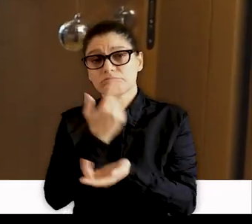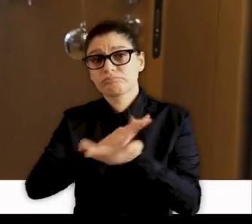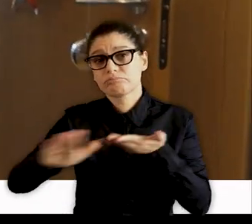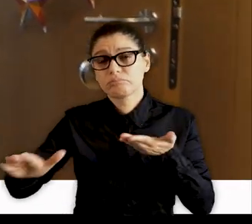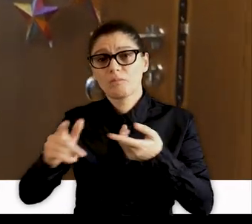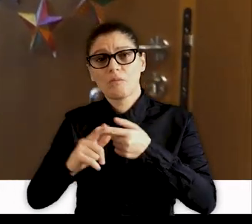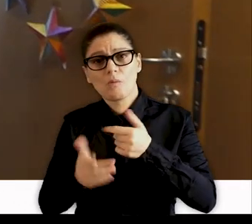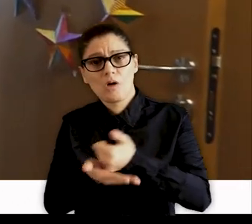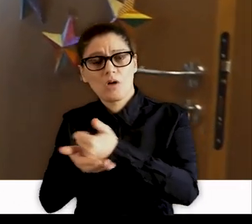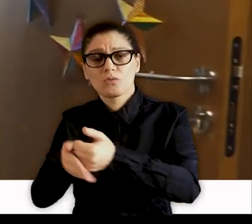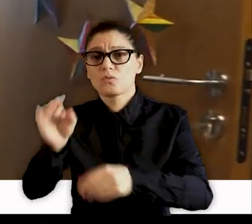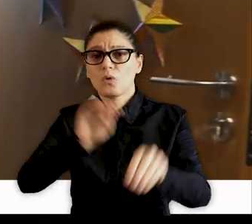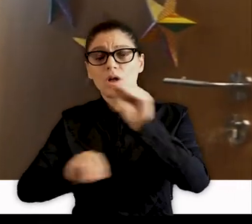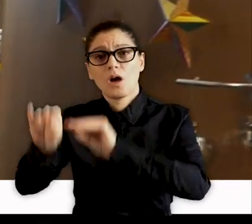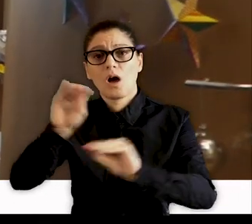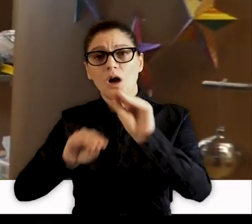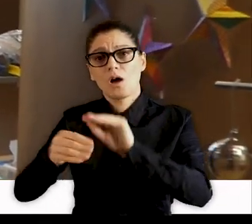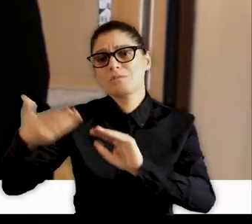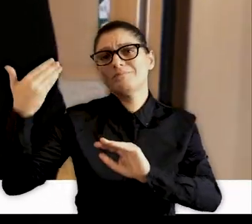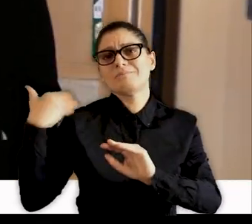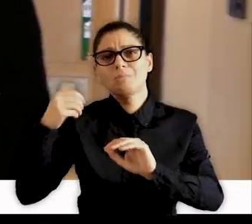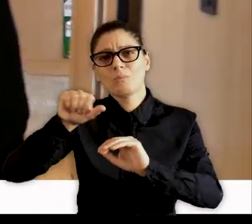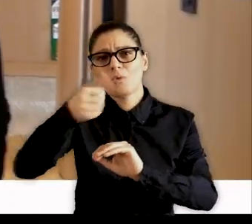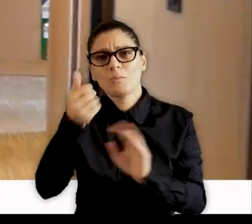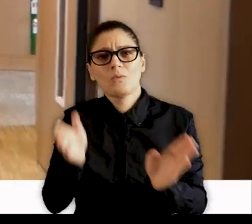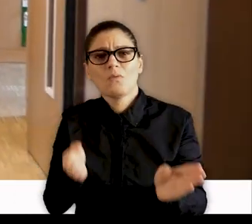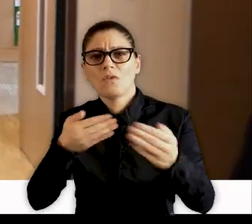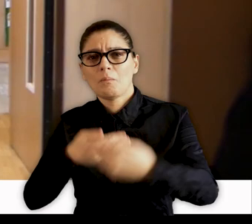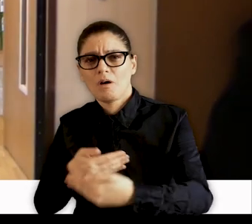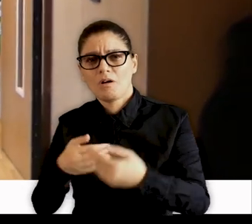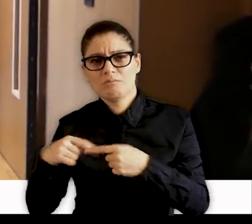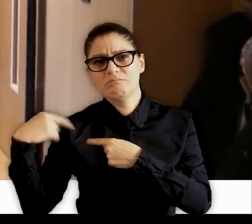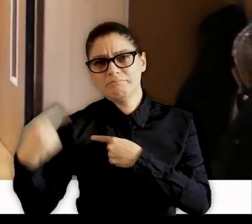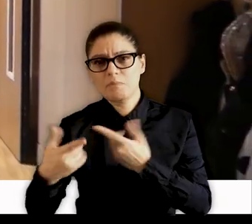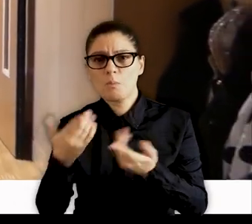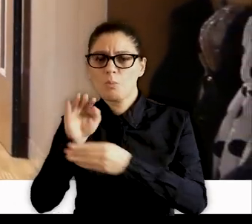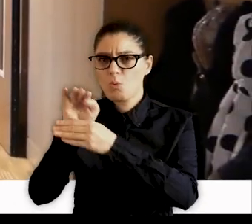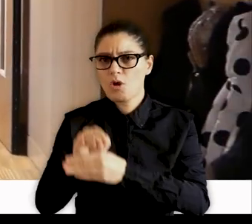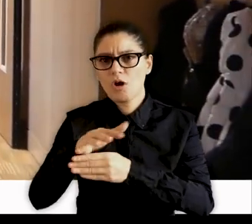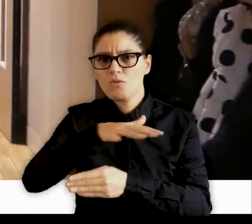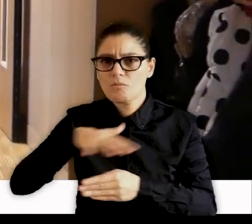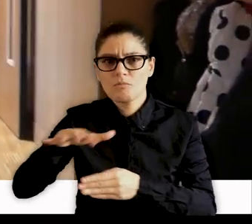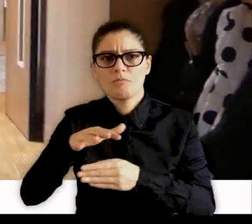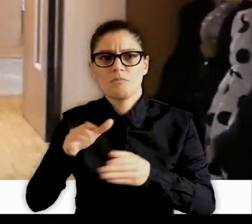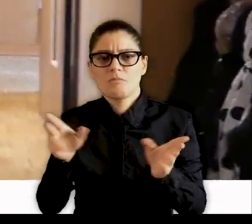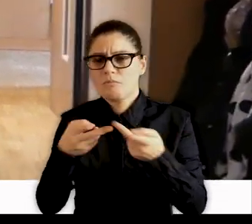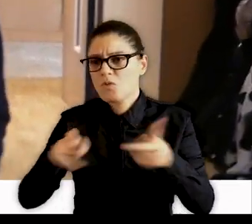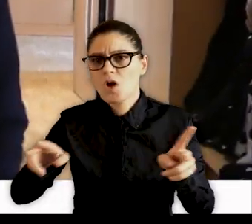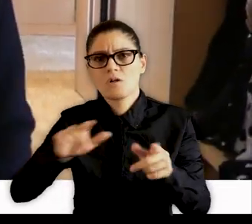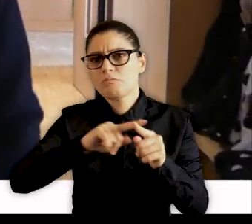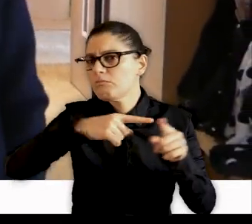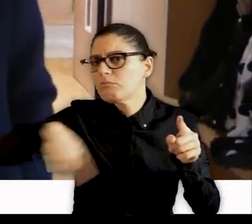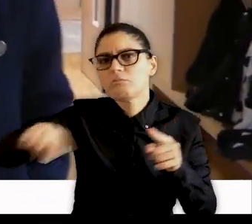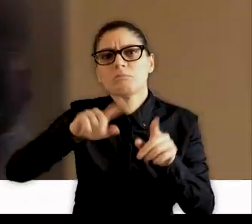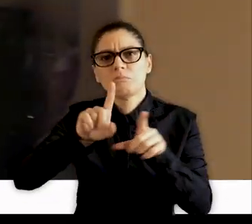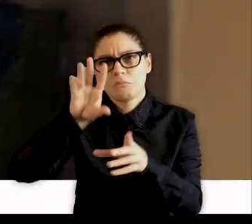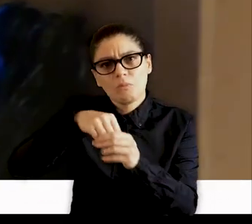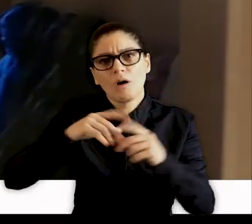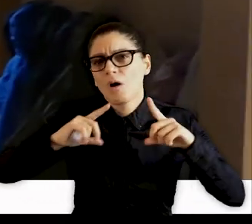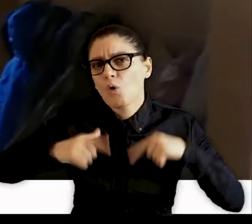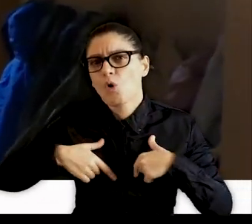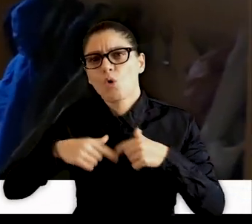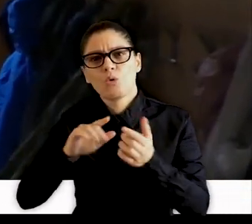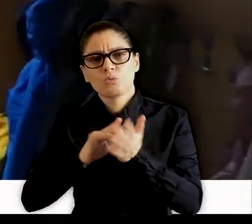aidant nos soignants au plus fort du premier confinement et en équipant de protection tous les espaces municipaux,